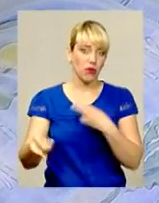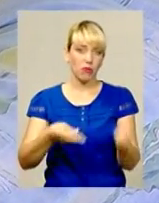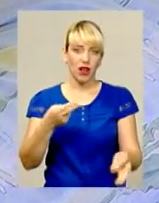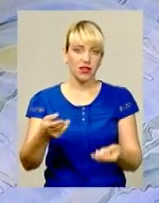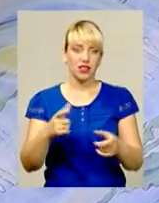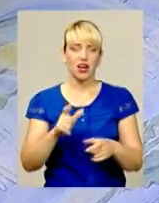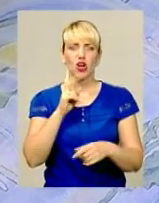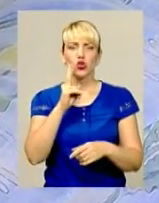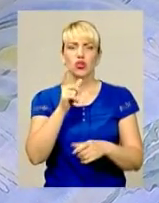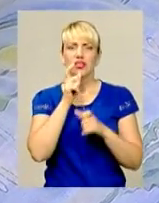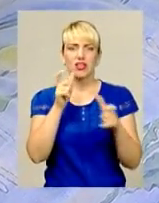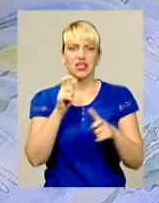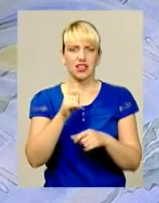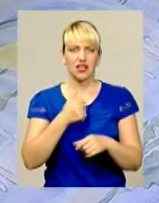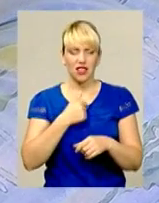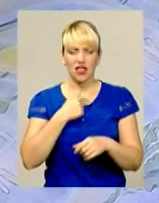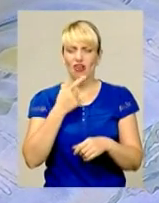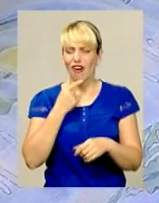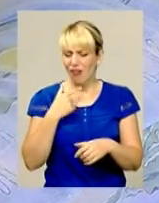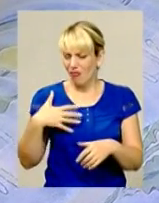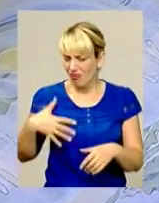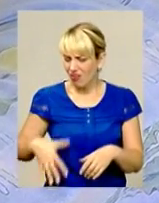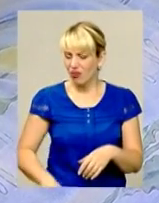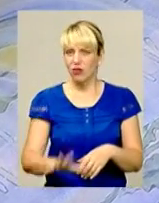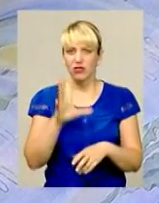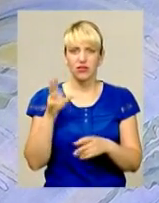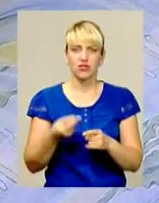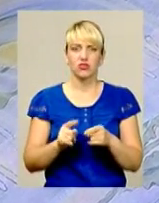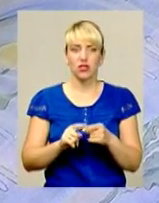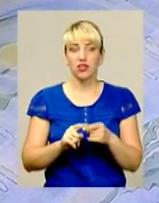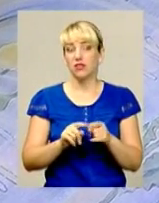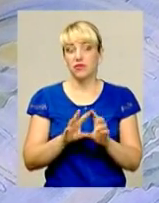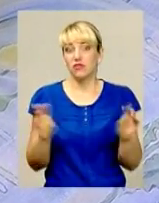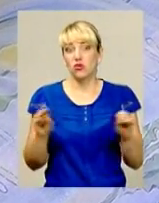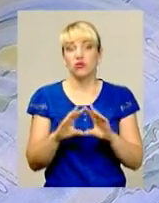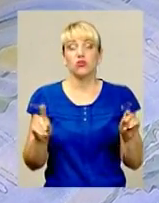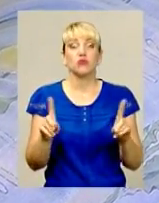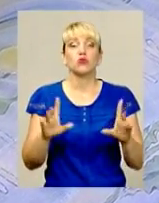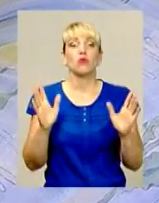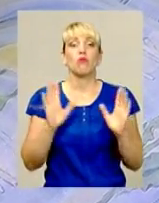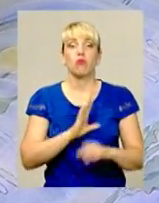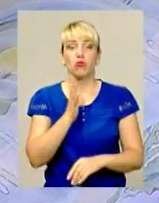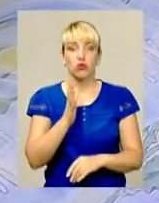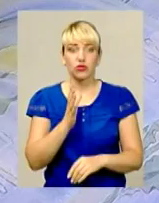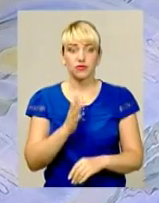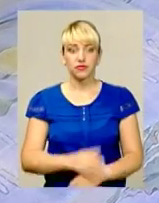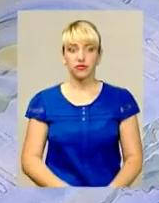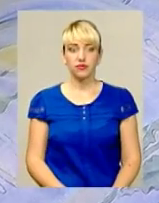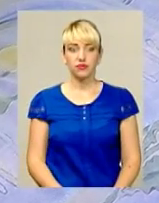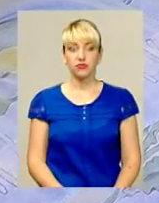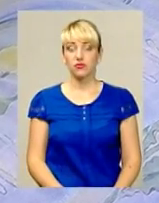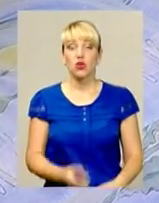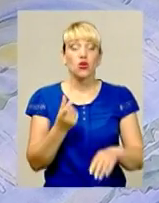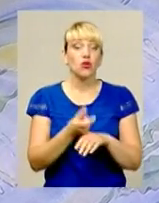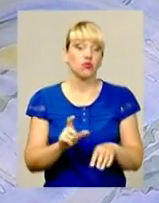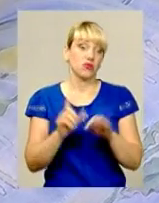кричати начав, я все, і крові, і бік, звідси, цей. І все, і все, що було. І ми, і